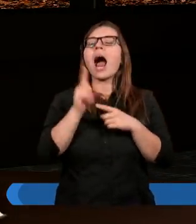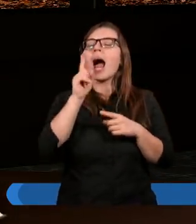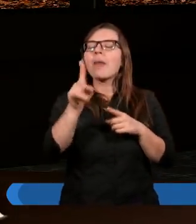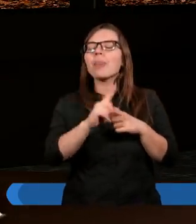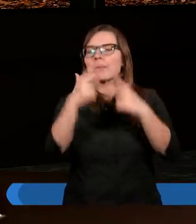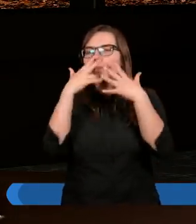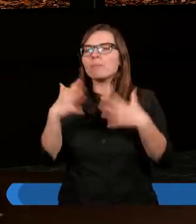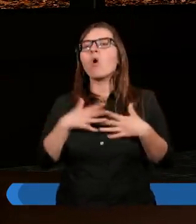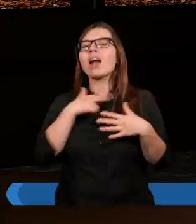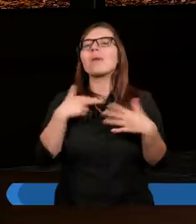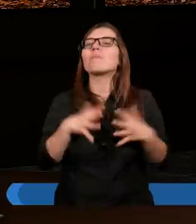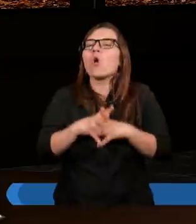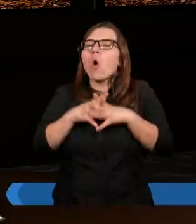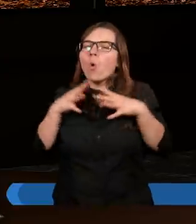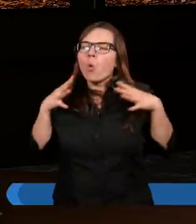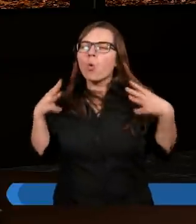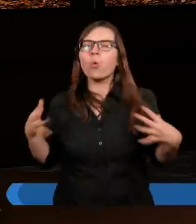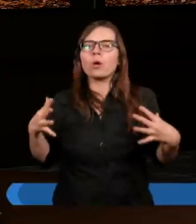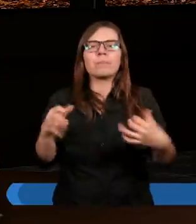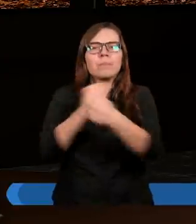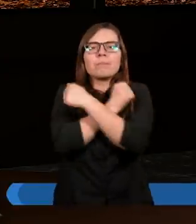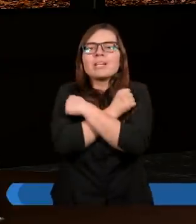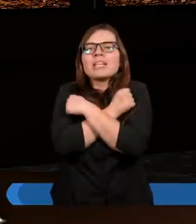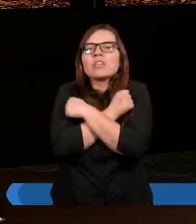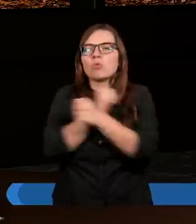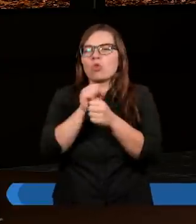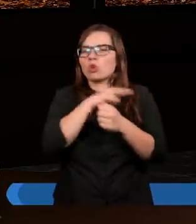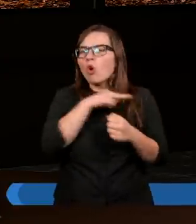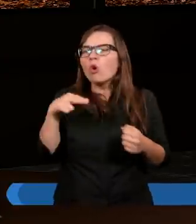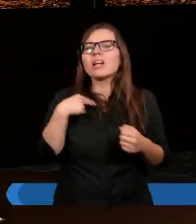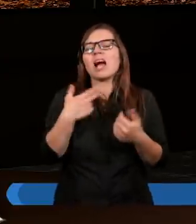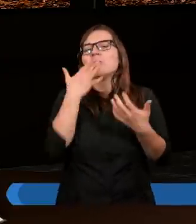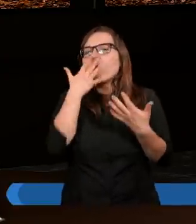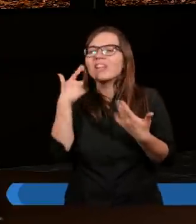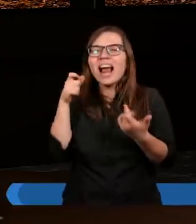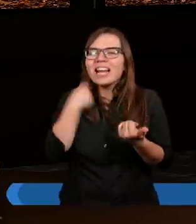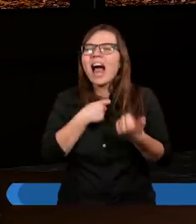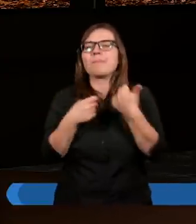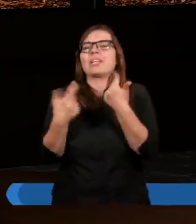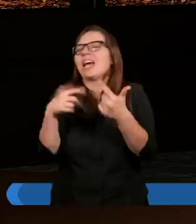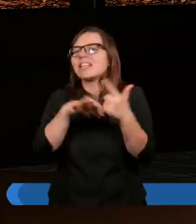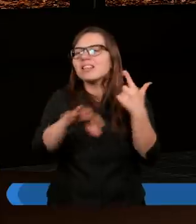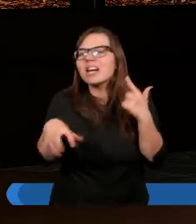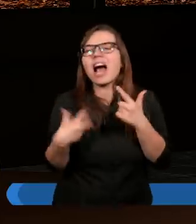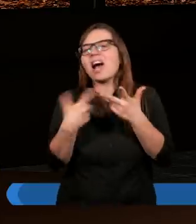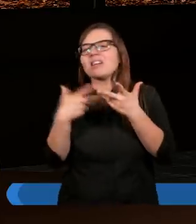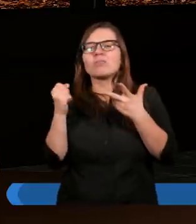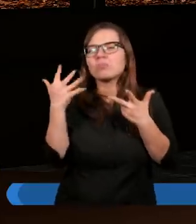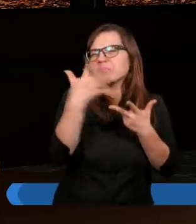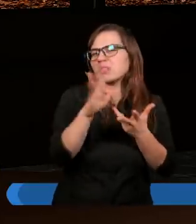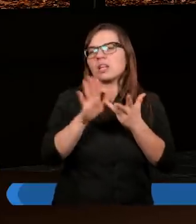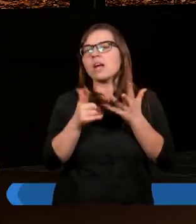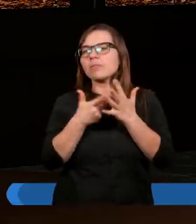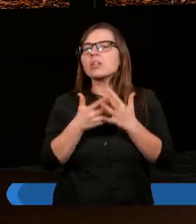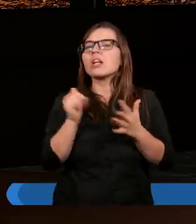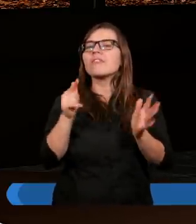też pokazuje nam wielką miłość Boga do nas, do ludzi, bo mówi nam, nie zabijaj, nie cudzołóż, nie kradnij. No